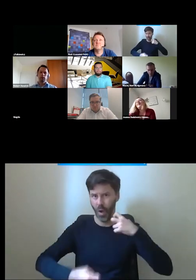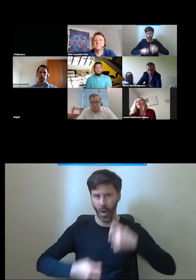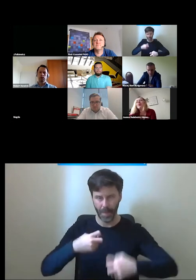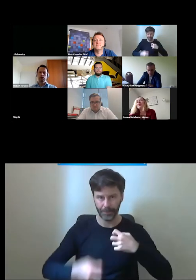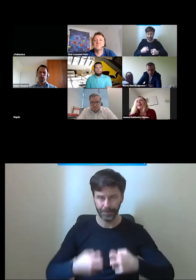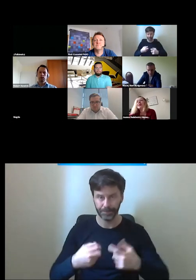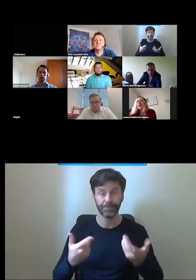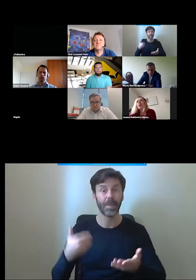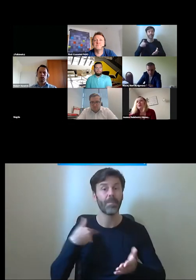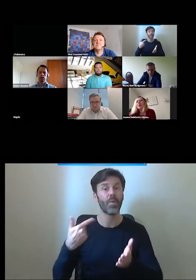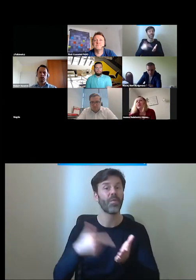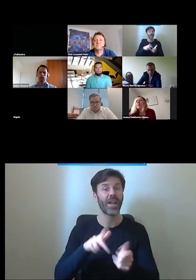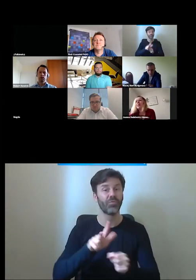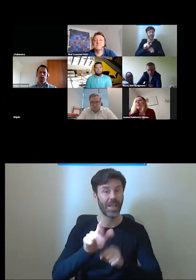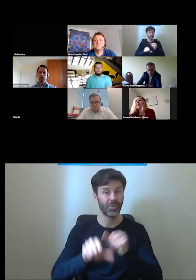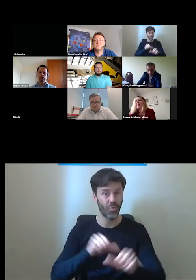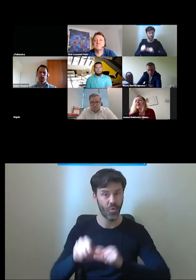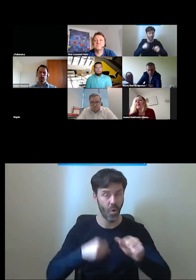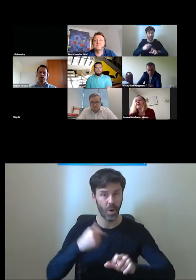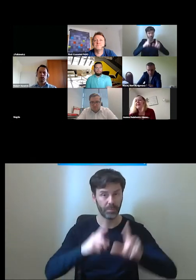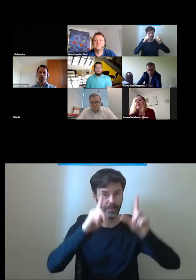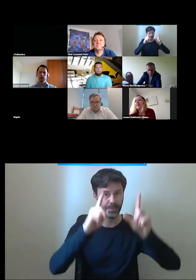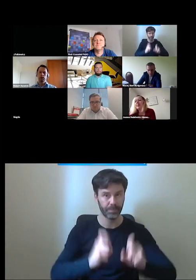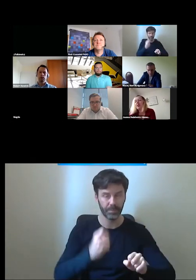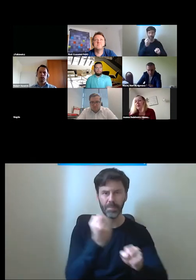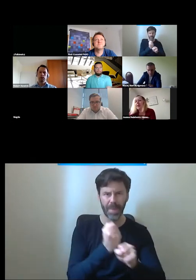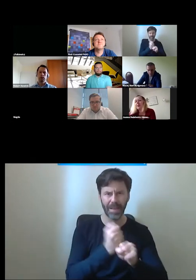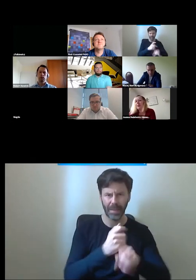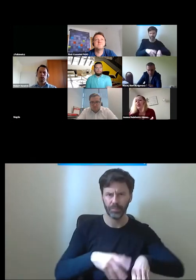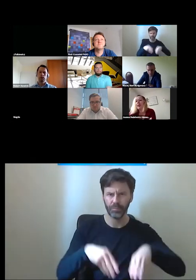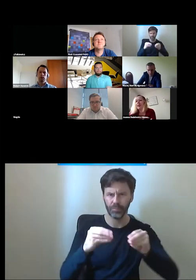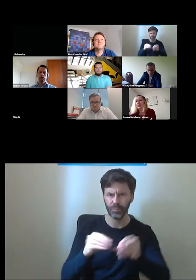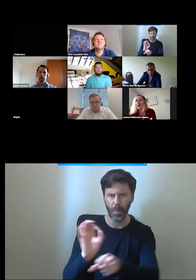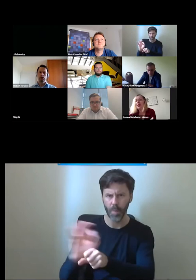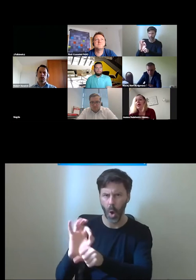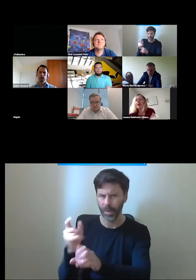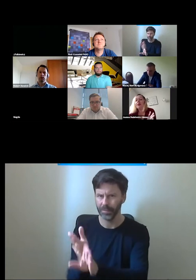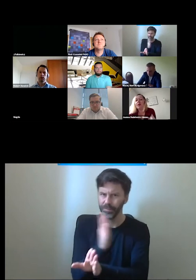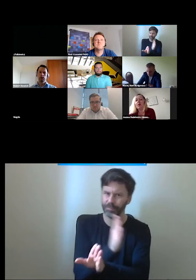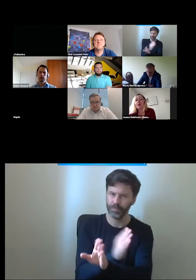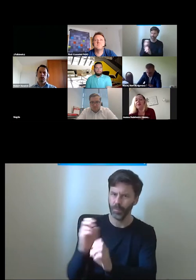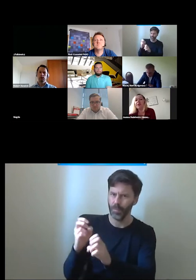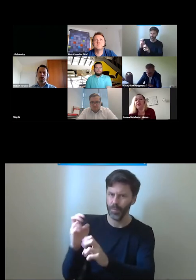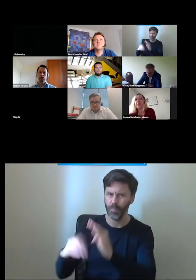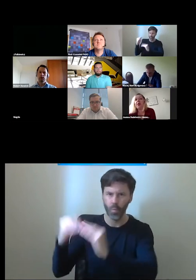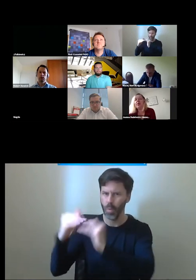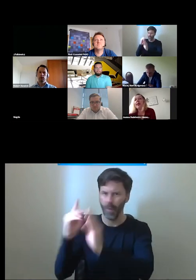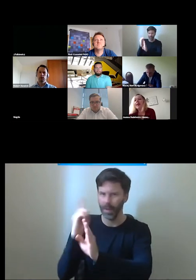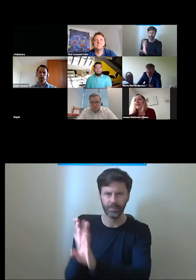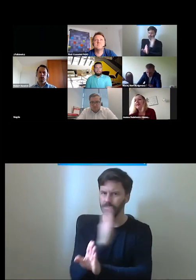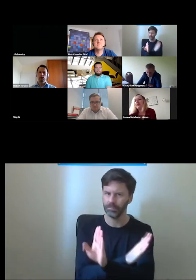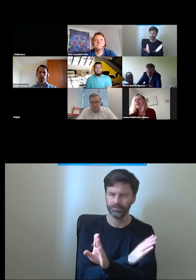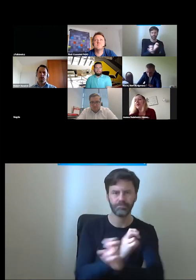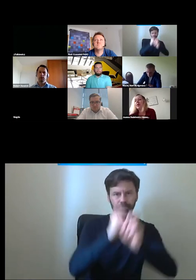jak w 2013 roku rozpoczęliśmy prace wstępne przed projektami budowlanymi to rozpoczęliśmy od